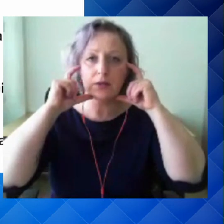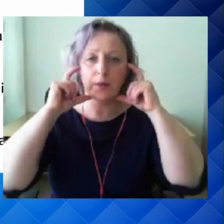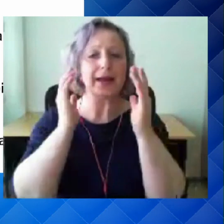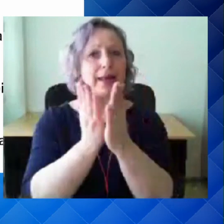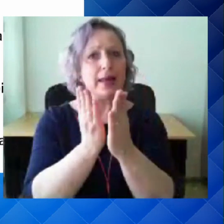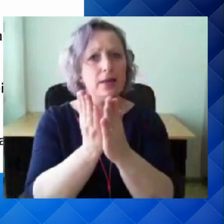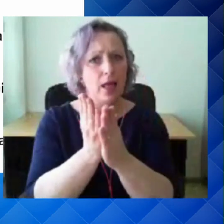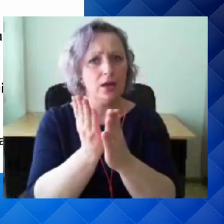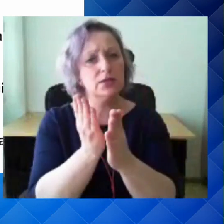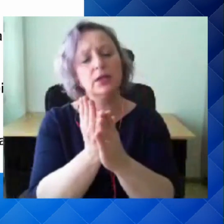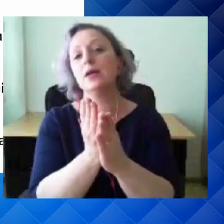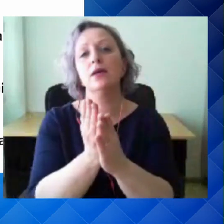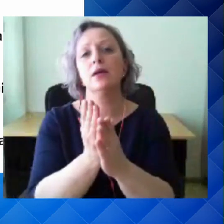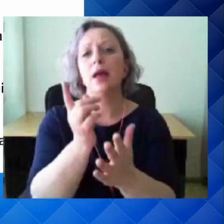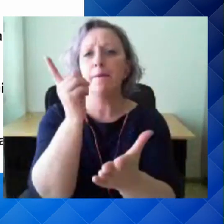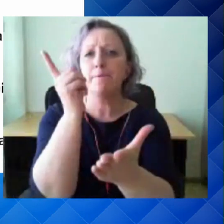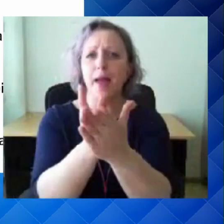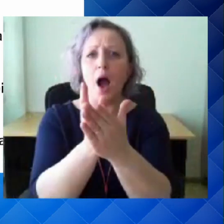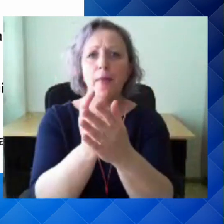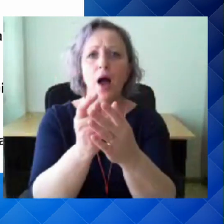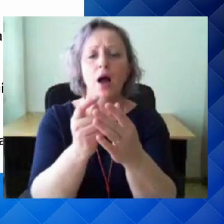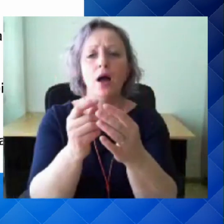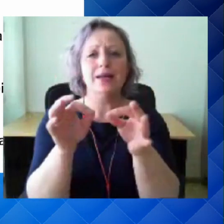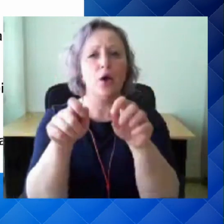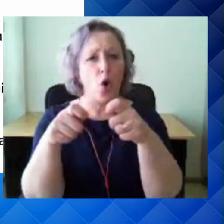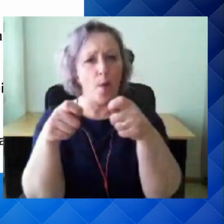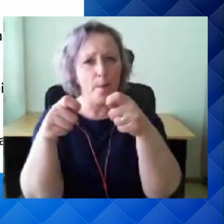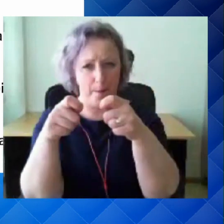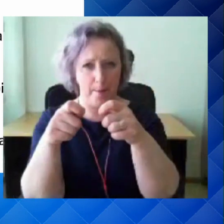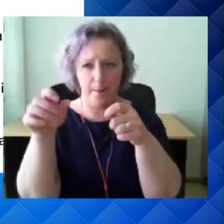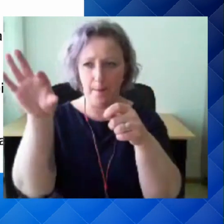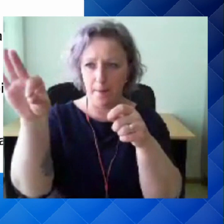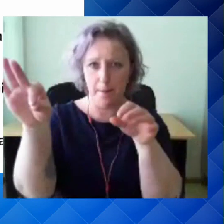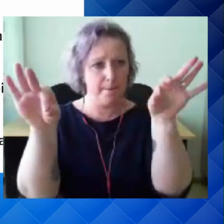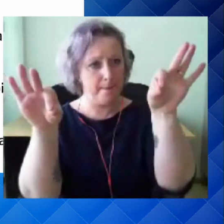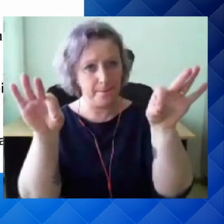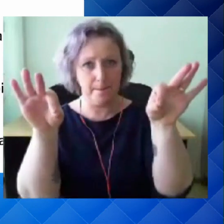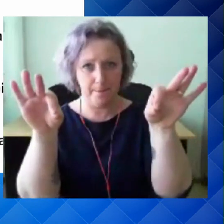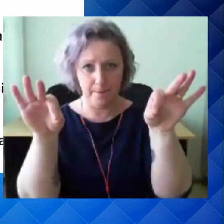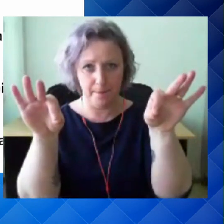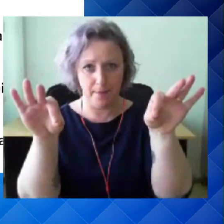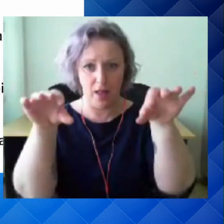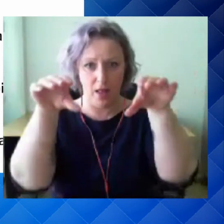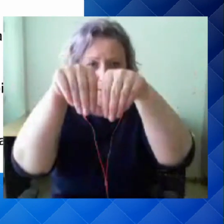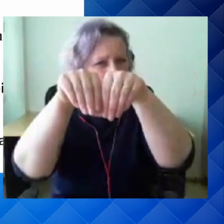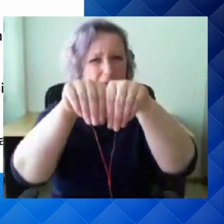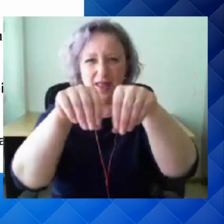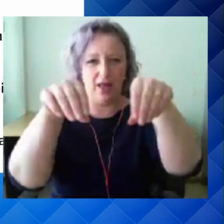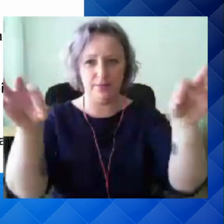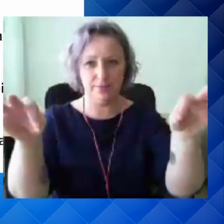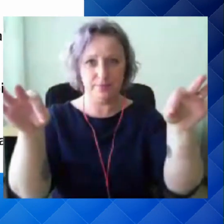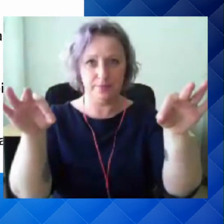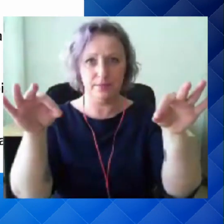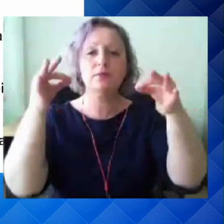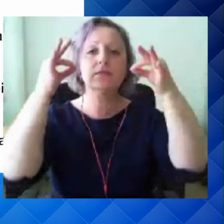kindlasti võtta kinni ainult sangadest, mitte hoida maskist endast ja need sangad